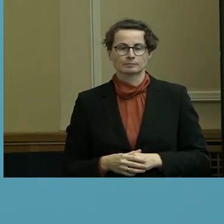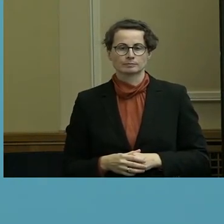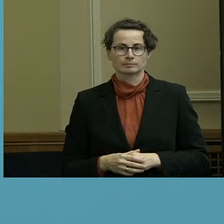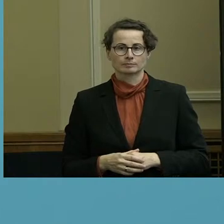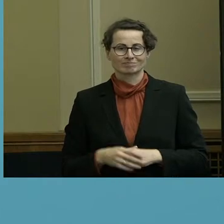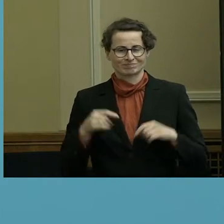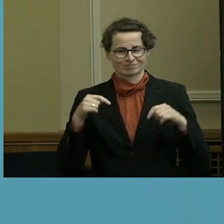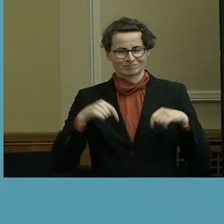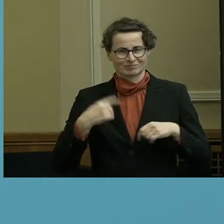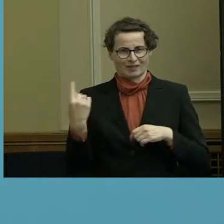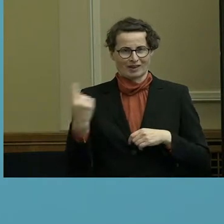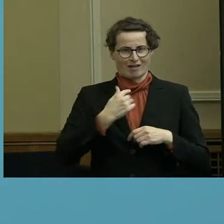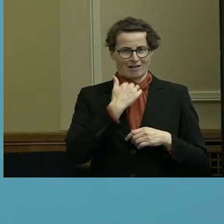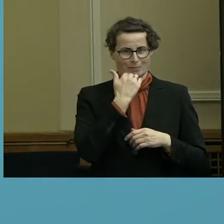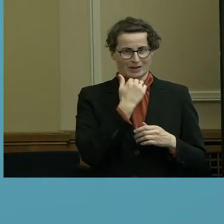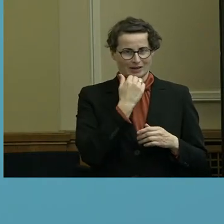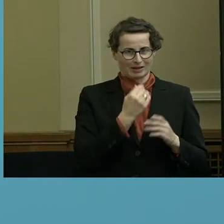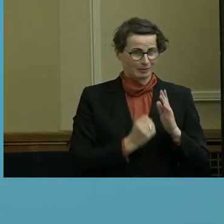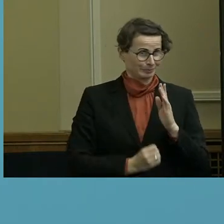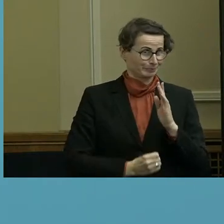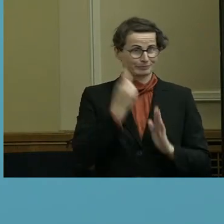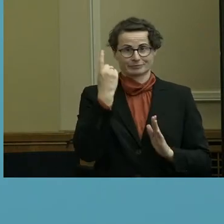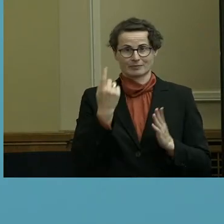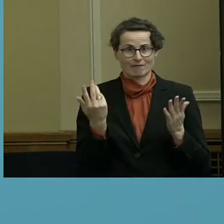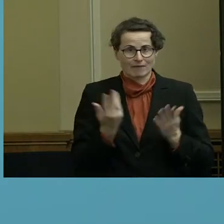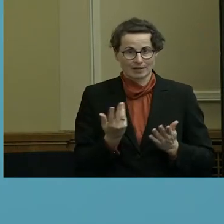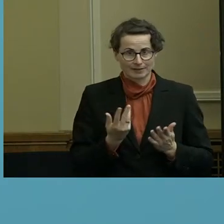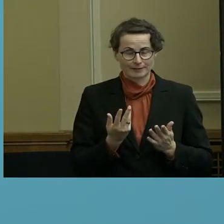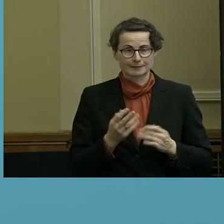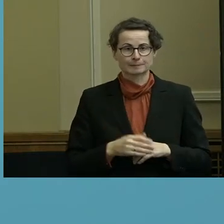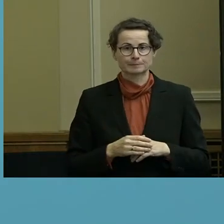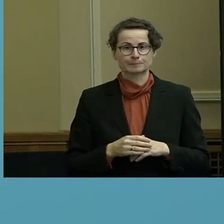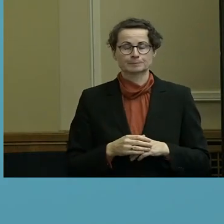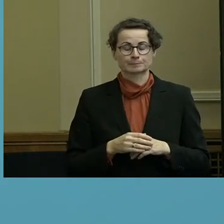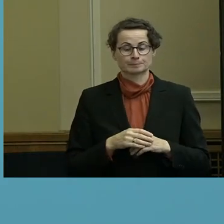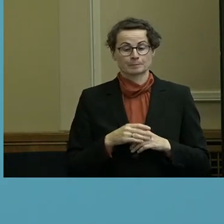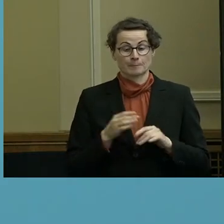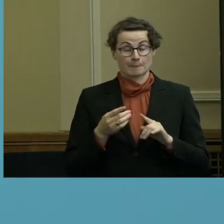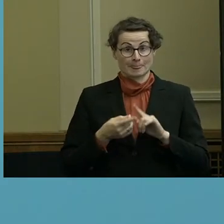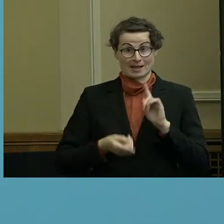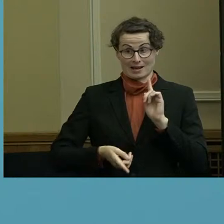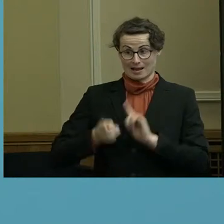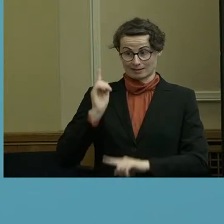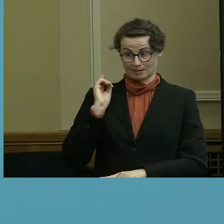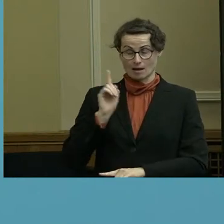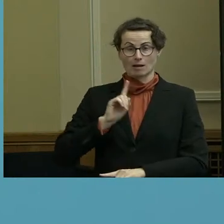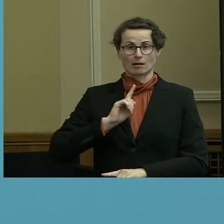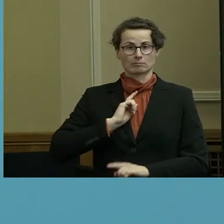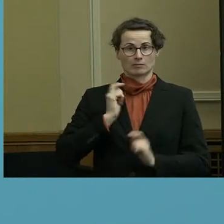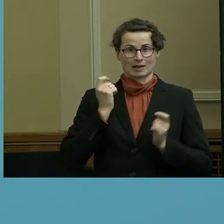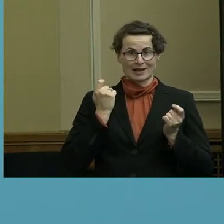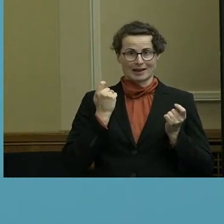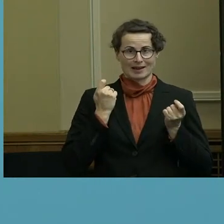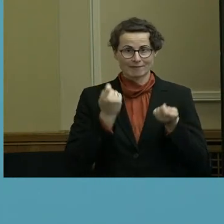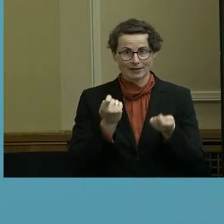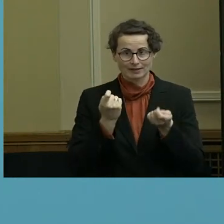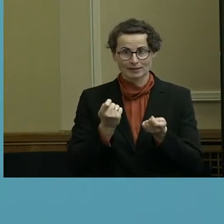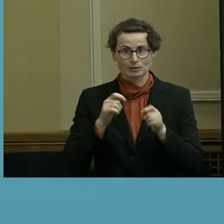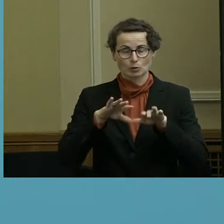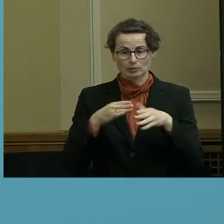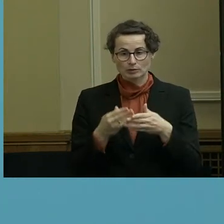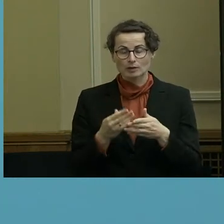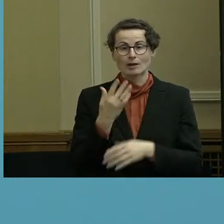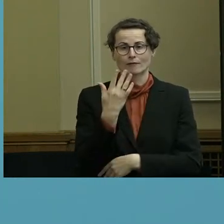herausstechende, wir haben im letzten Jahr, wir haben Investitionen gesehen im Volumen von 5